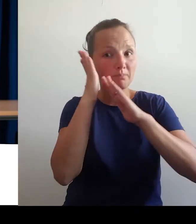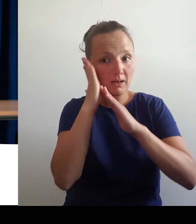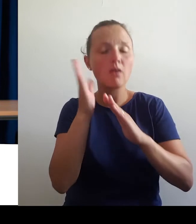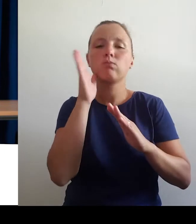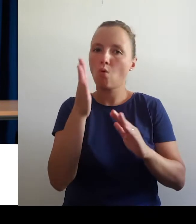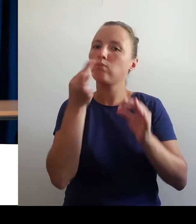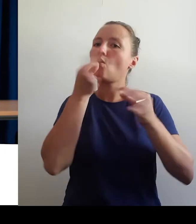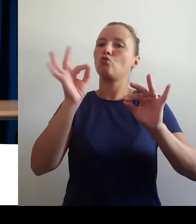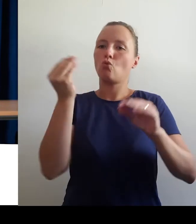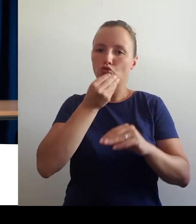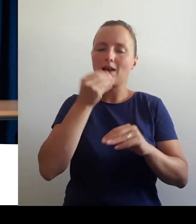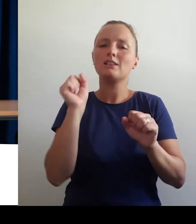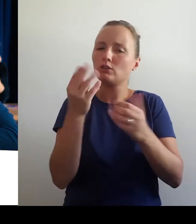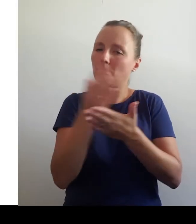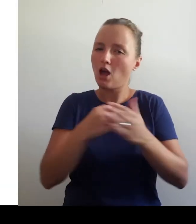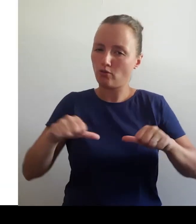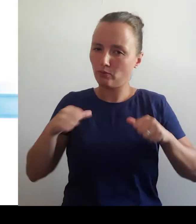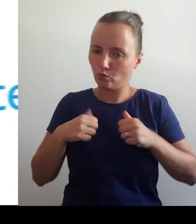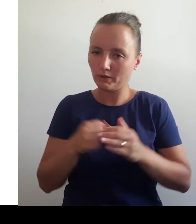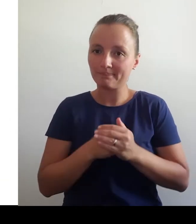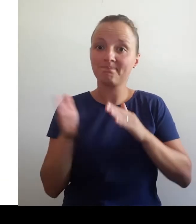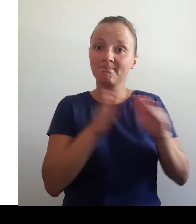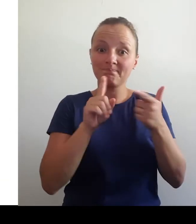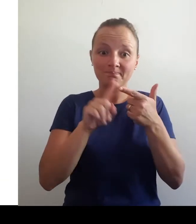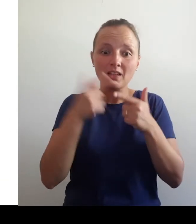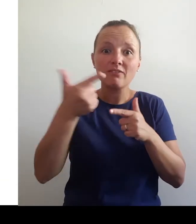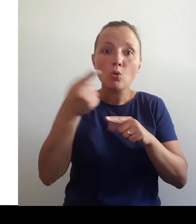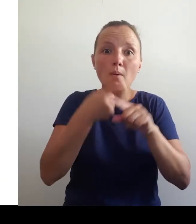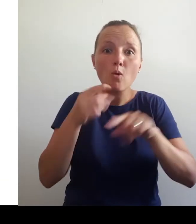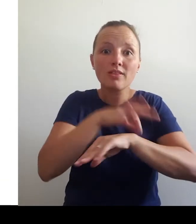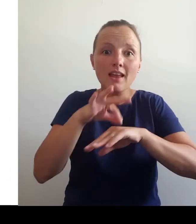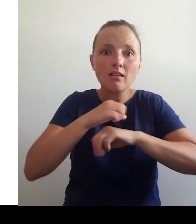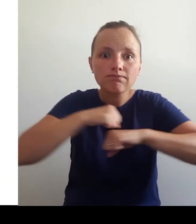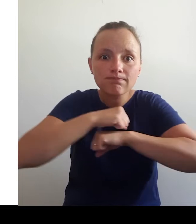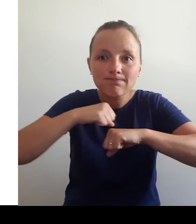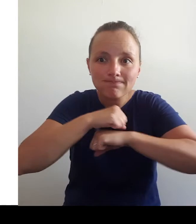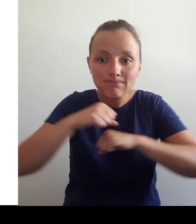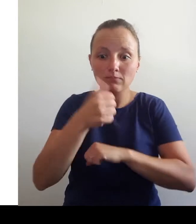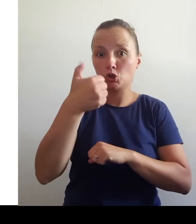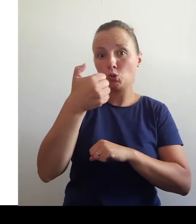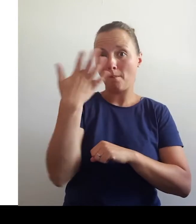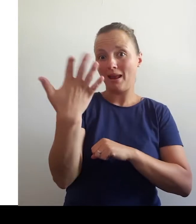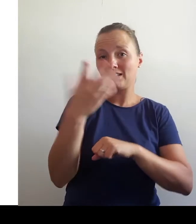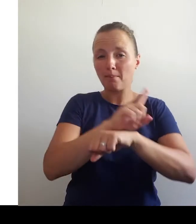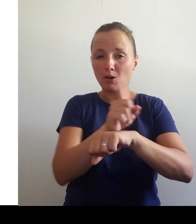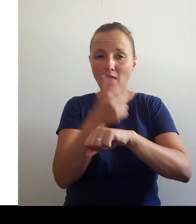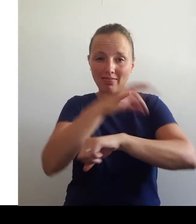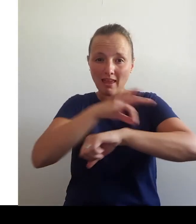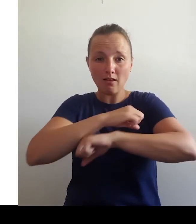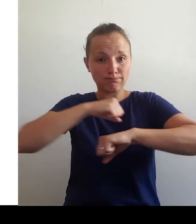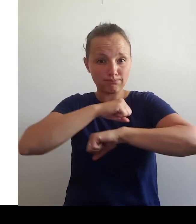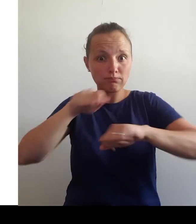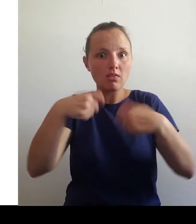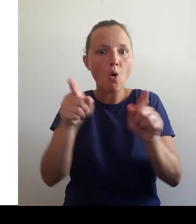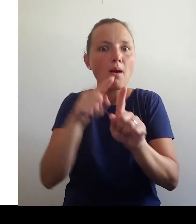vlajša učenje. Zato se splača potruditi zadnje. Telovadba predstavlja pozitivni stres. Odlično je, da smo zmerno aktivni vsaj 150 minut